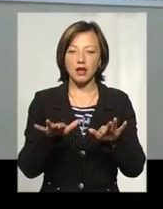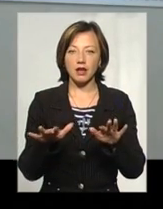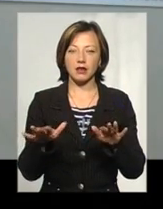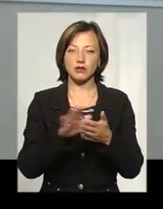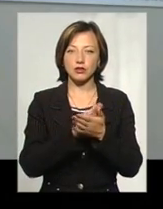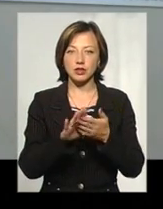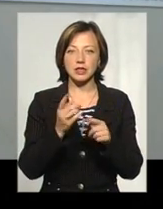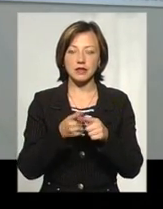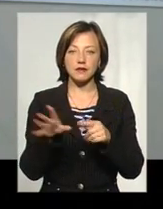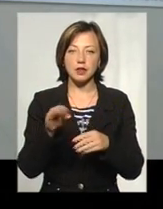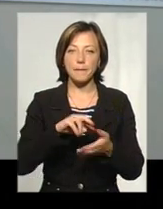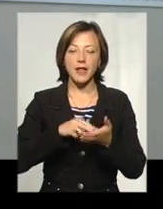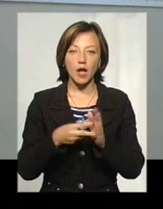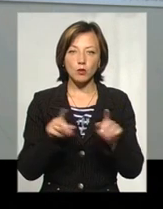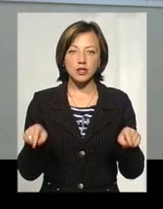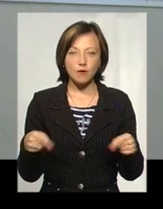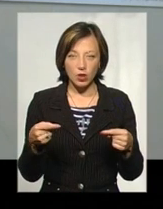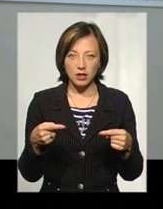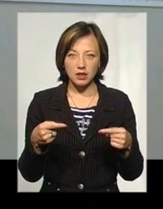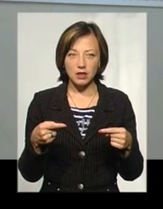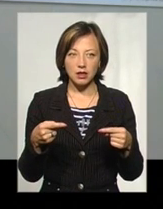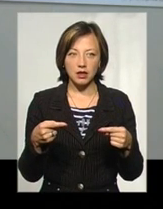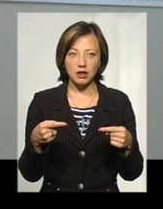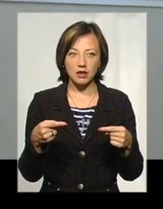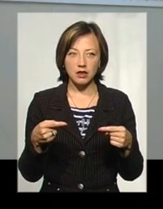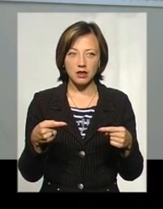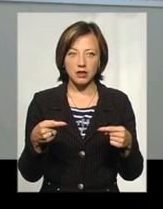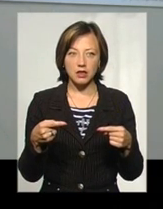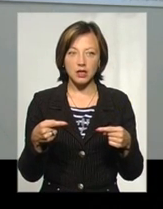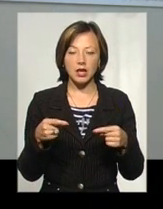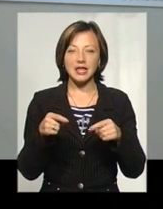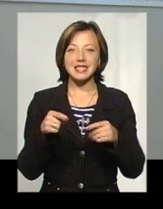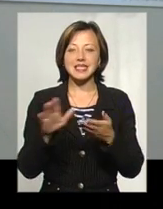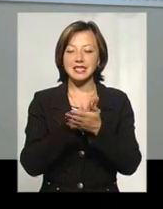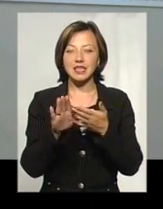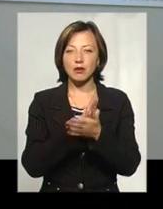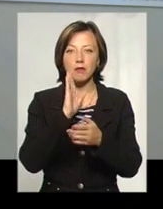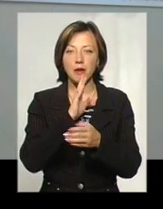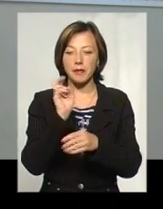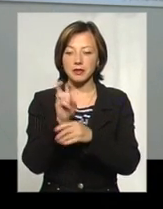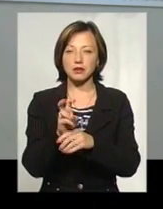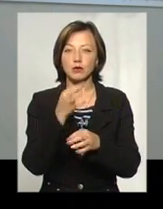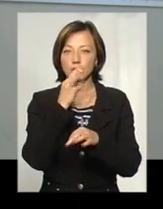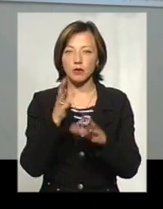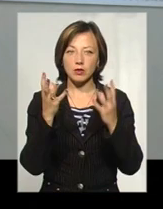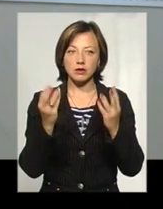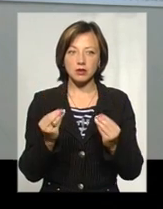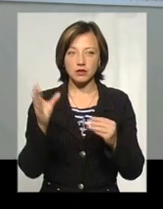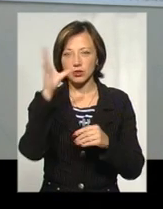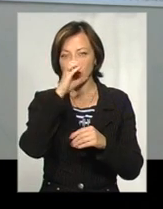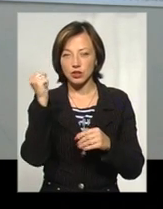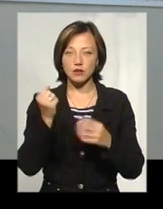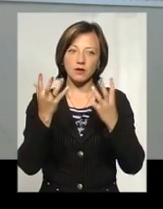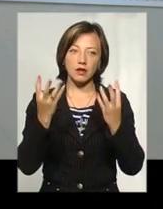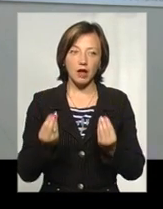Ми плануємо створити такий стерилізатор, коли мама сама може підійти в будь-який момент, хоч нічний,